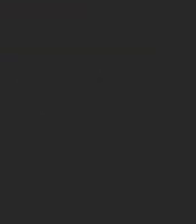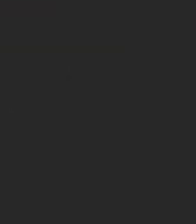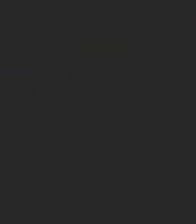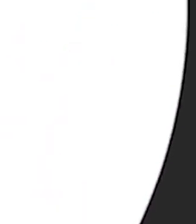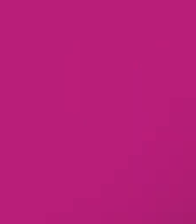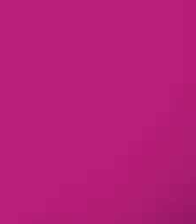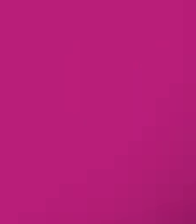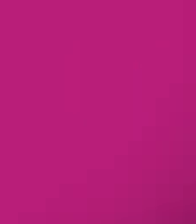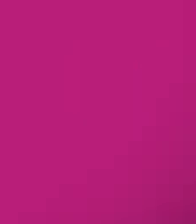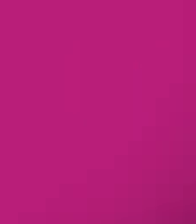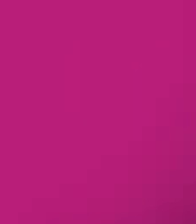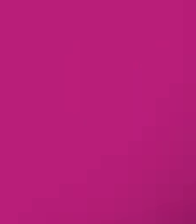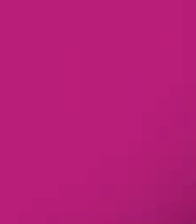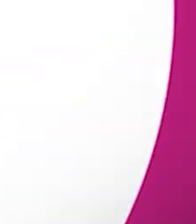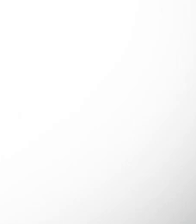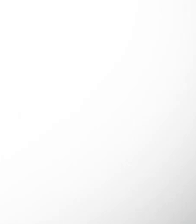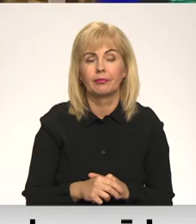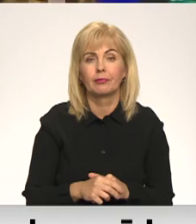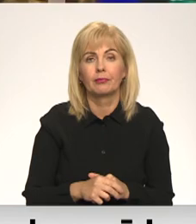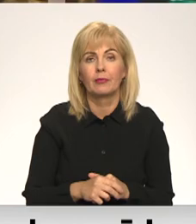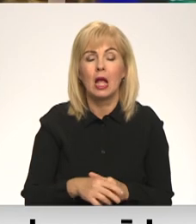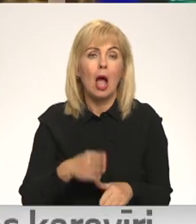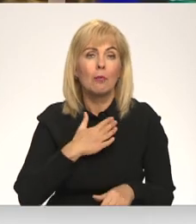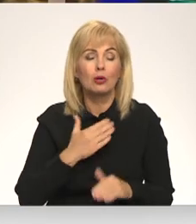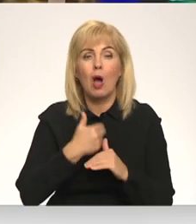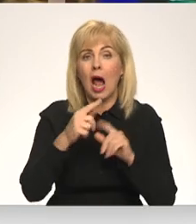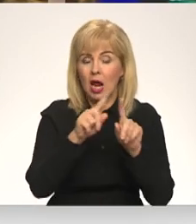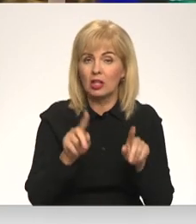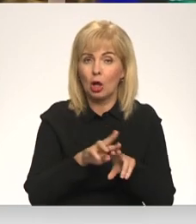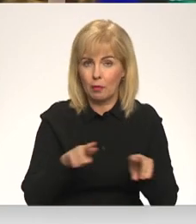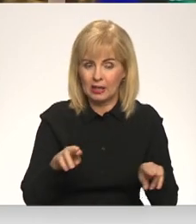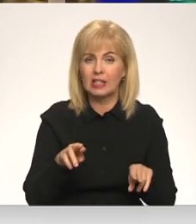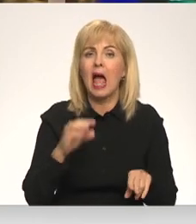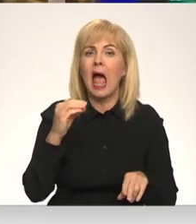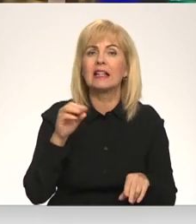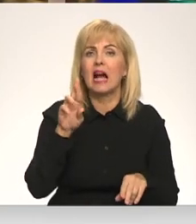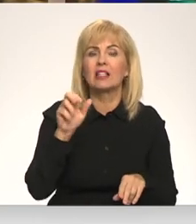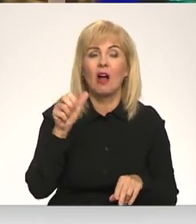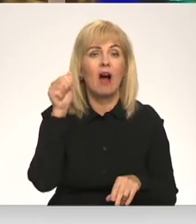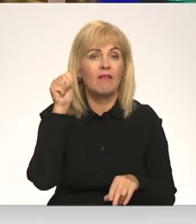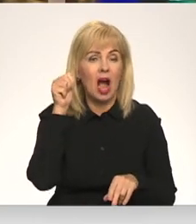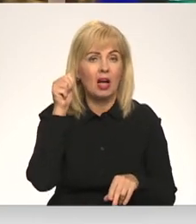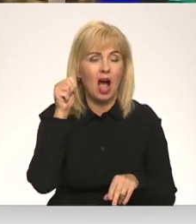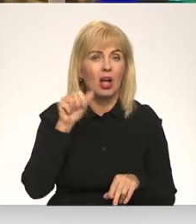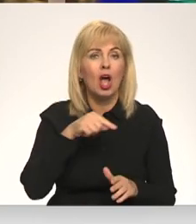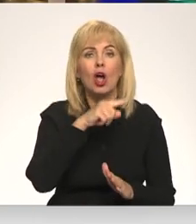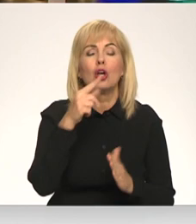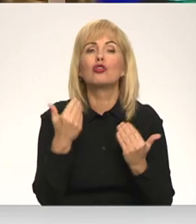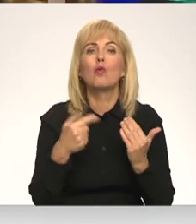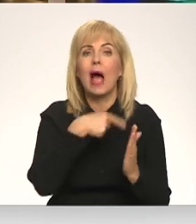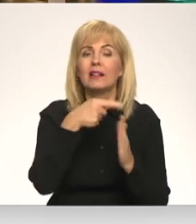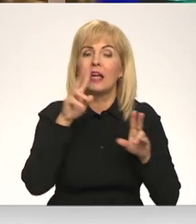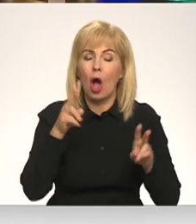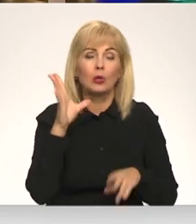Re, visi ēters ir te! Mūsu ārlietu ministrs Edgars Zinkēvičs vakarēdījumā šodienas jautājums sacīja, ka